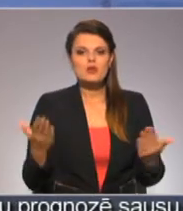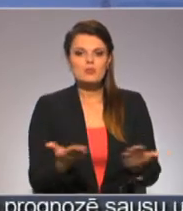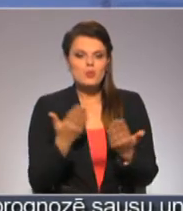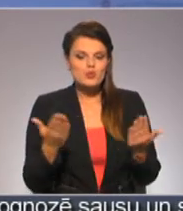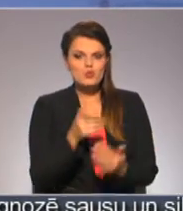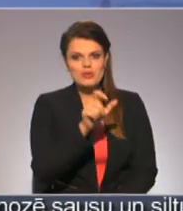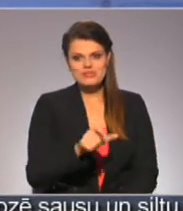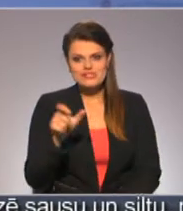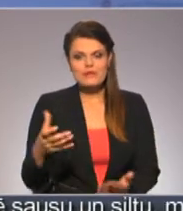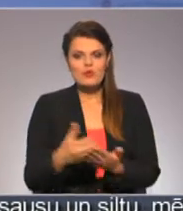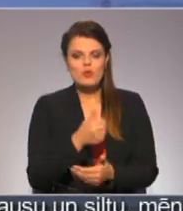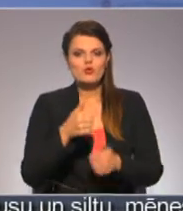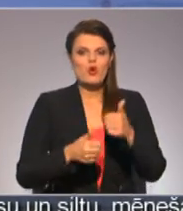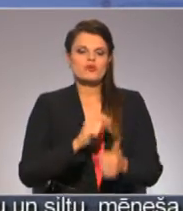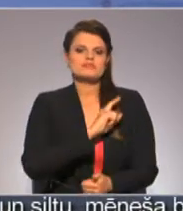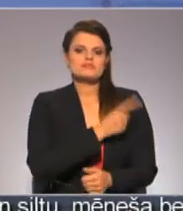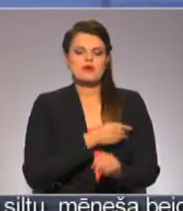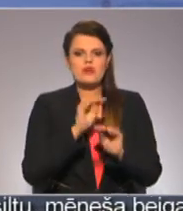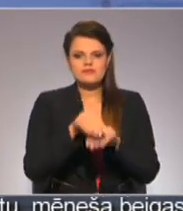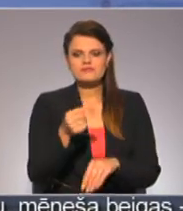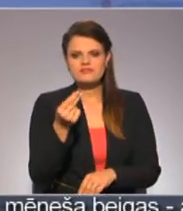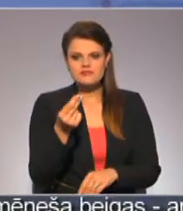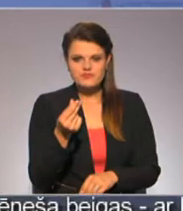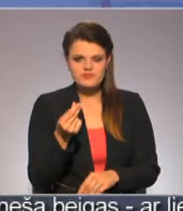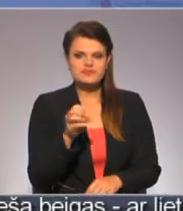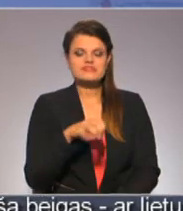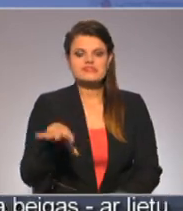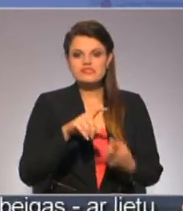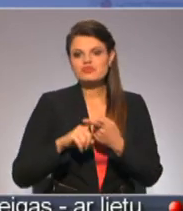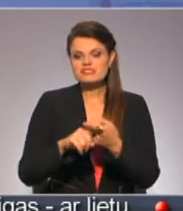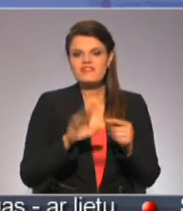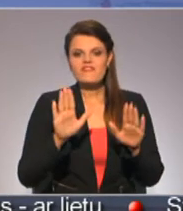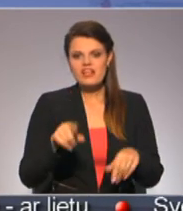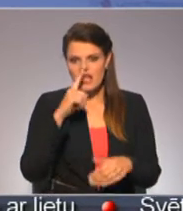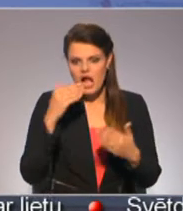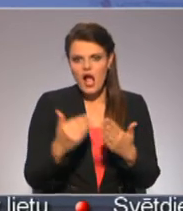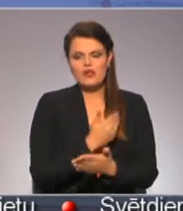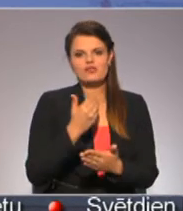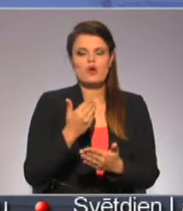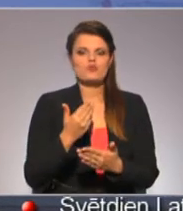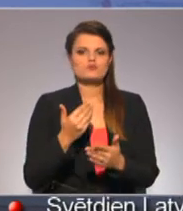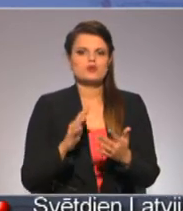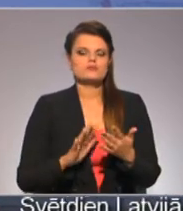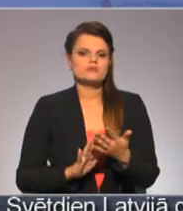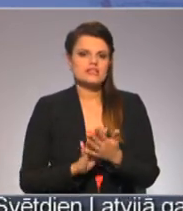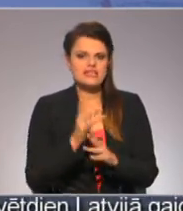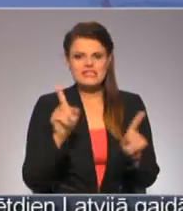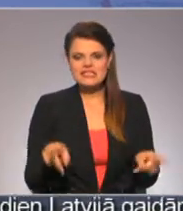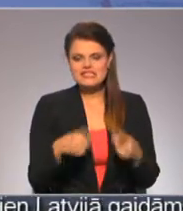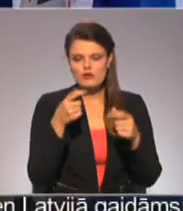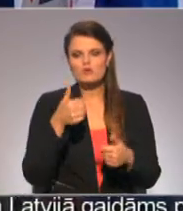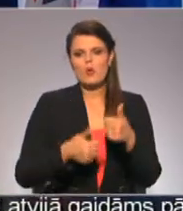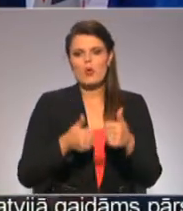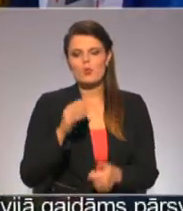cilvēkus ieguldīt konkurētspējīgos produktos un uzņēmumos, Eiropas Savienība var atjaunot dinamisku izaugstu konkurētspējīgā